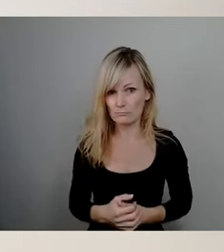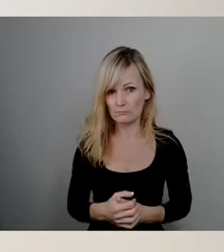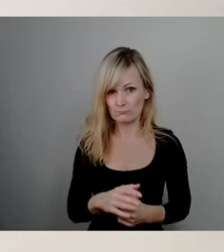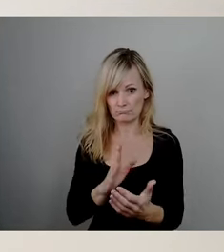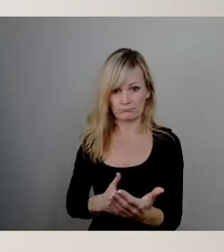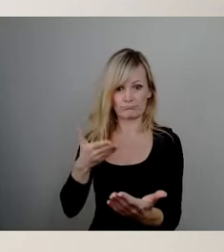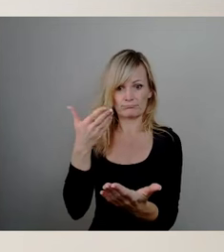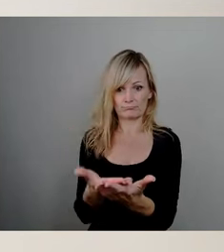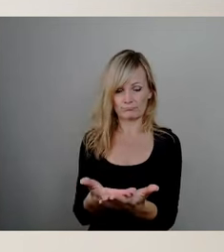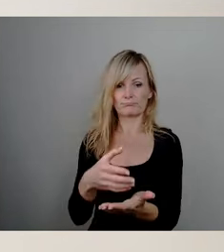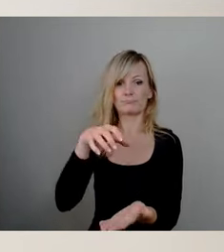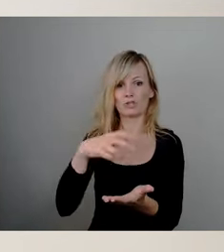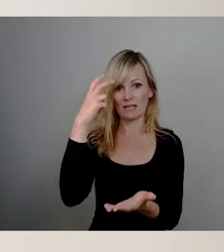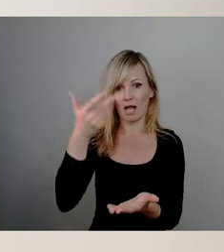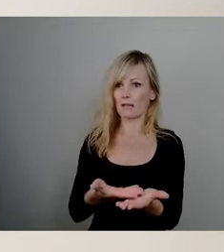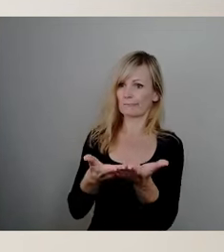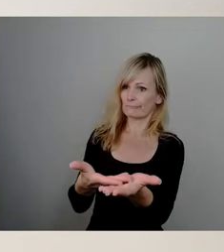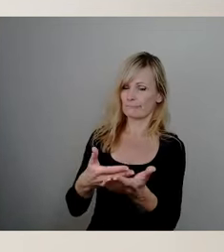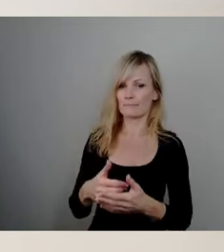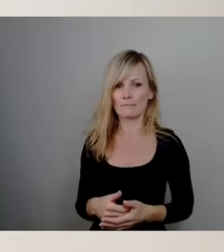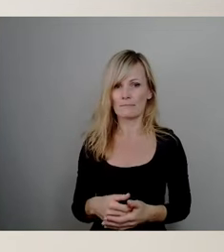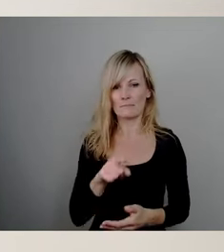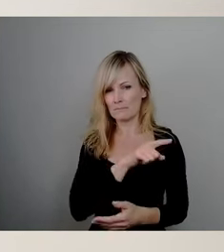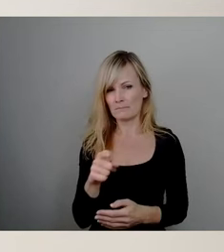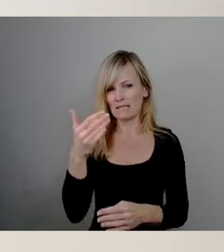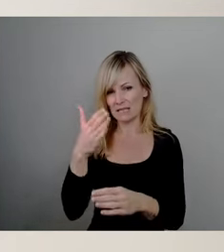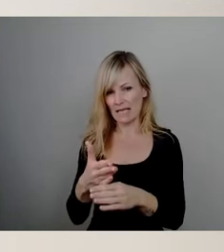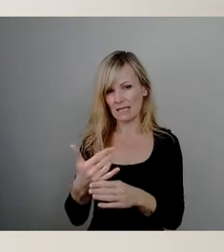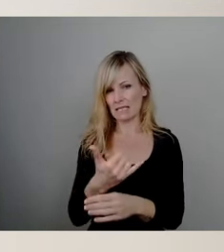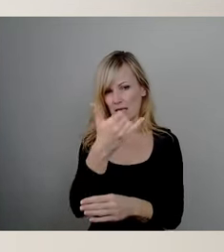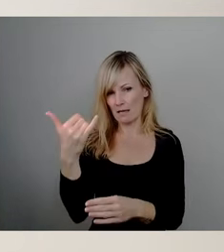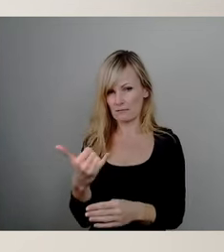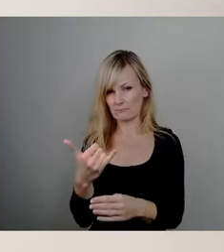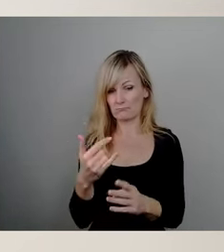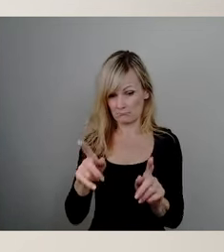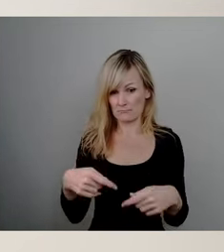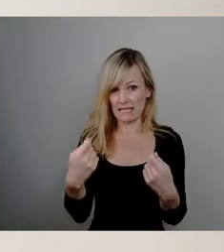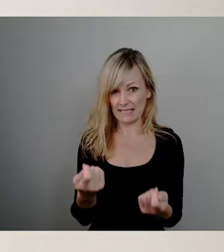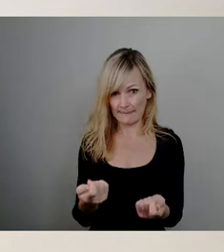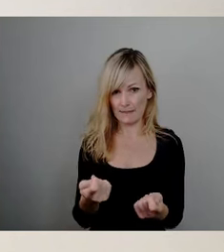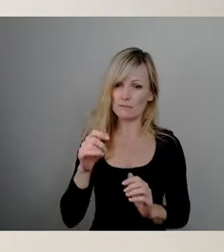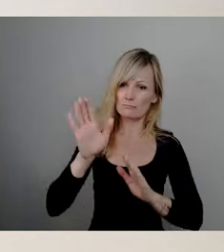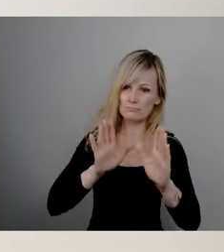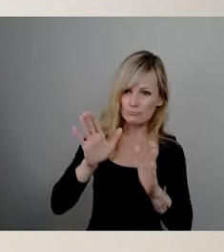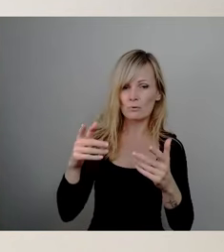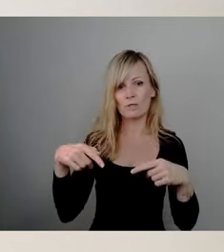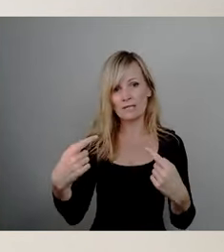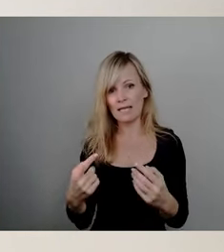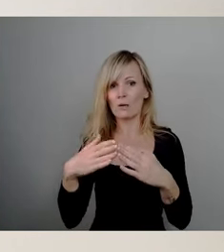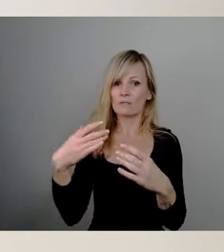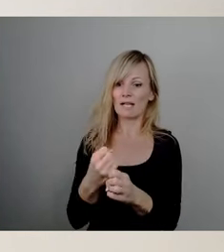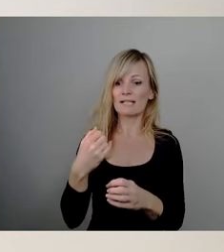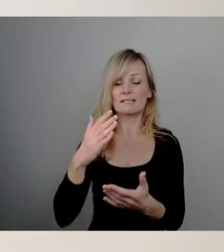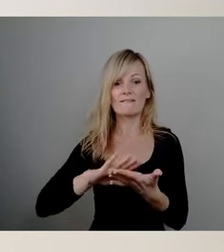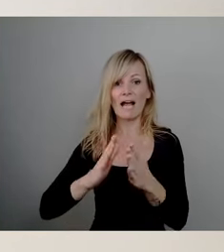bis Ende des Jahres zum Ergebnis kommen könnten und dem Stadtrat dann im Prozess der Haushaltsverhandlung, weil das wäre schon eine